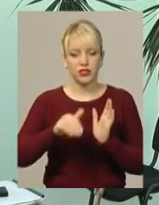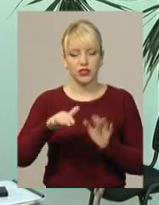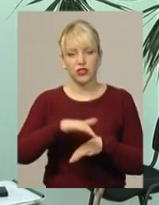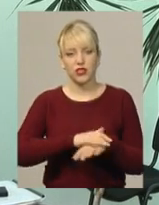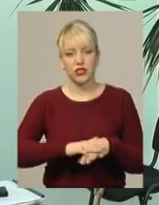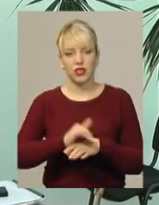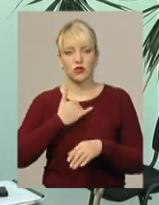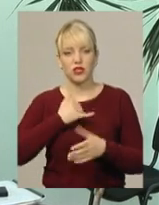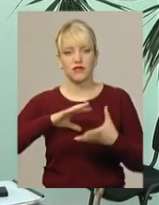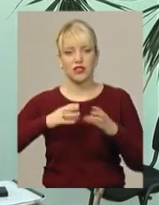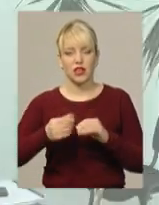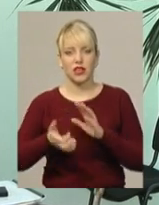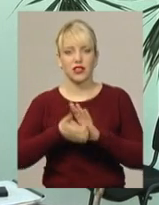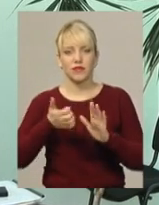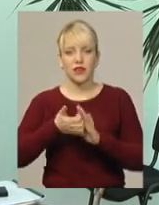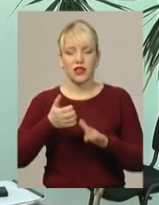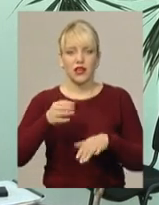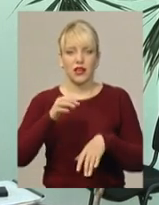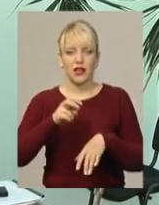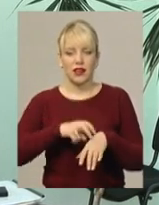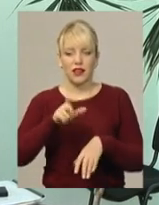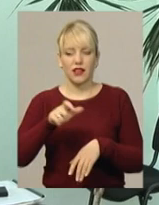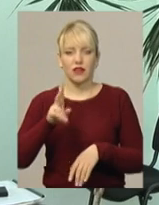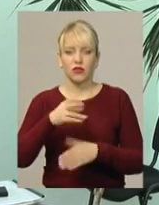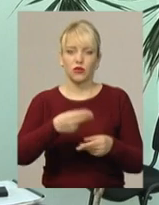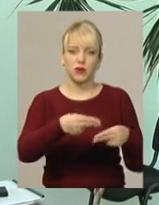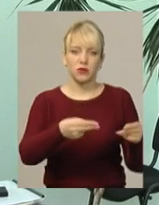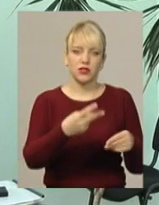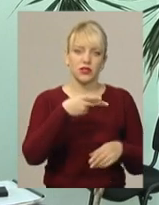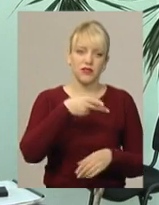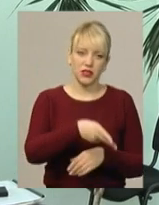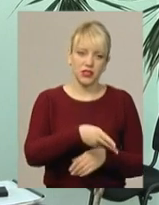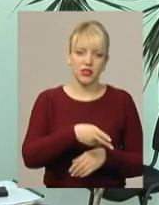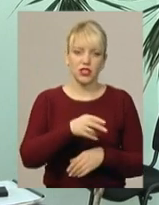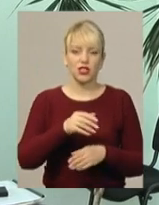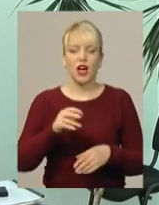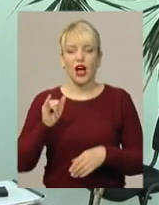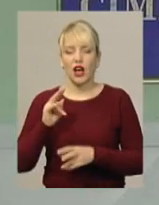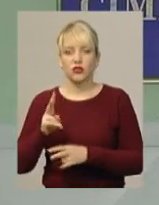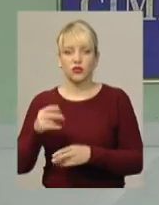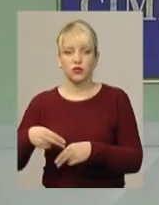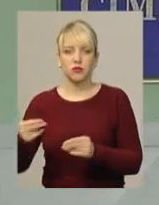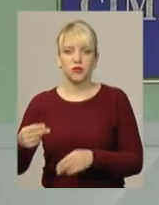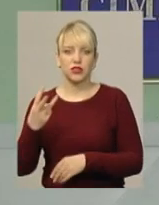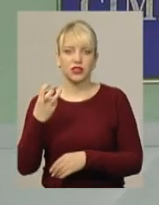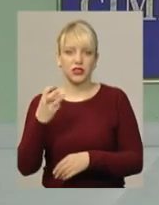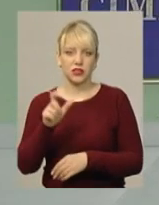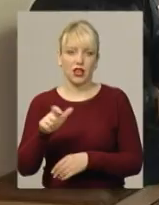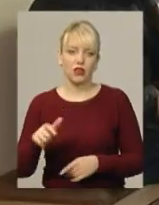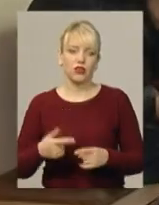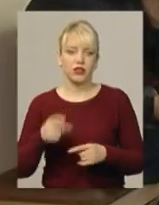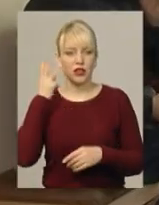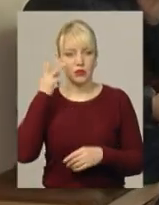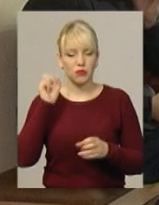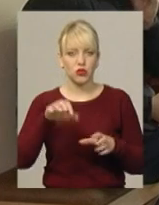у взагалі є профіцит по лікарях. Хтось підпише 2 тисячі пацієнтів, хтось підпише 300 пацієнтів. Хмельничани зможуть обрати собі